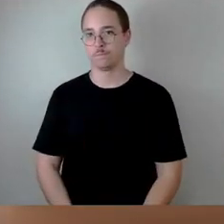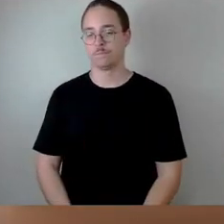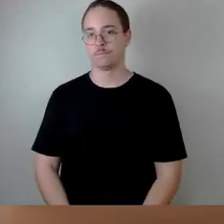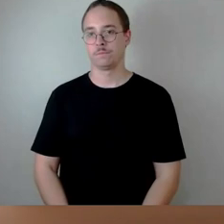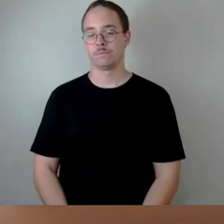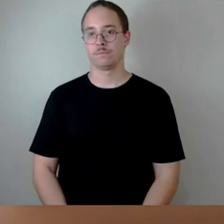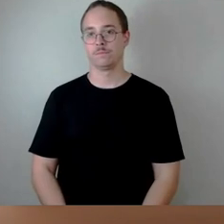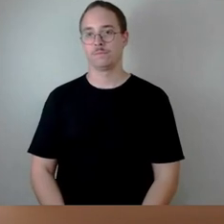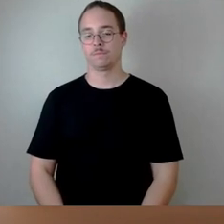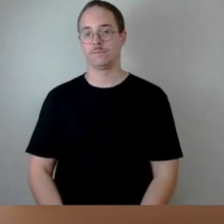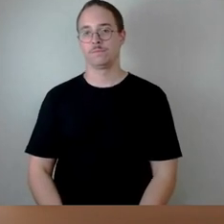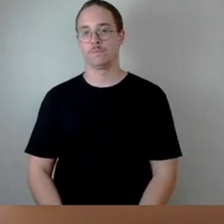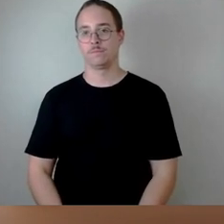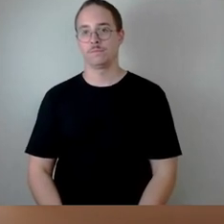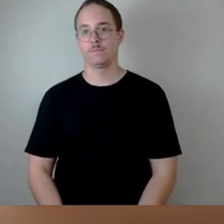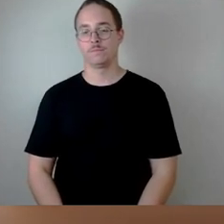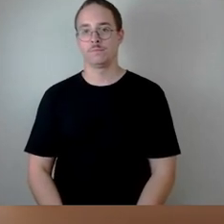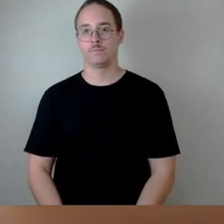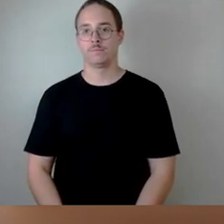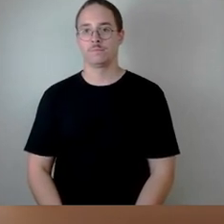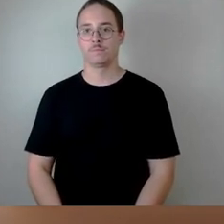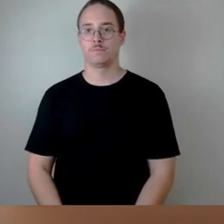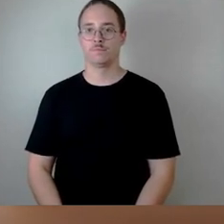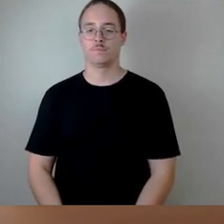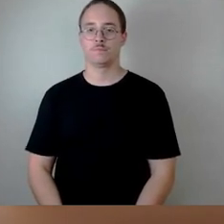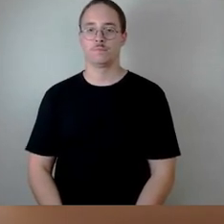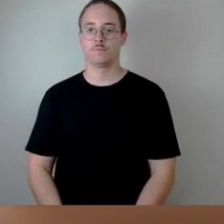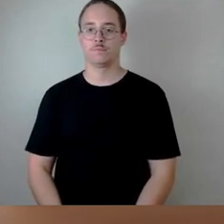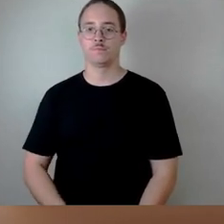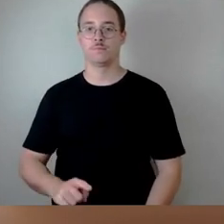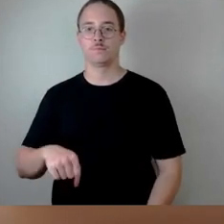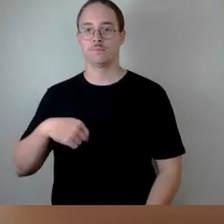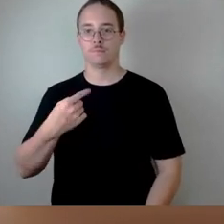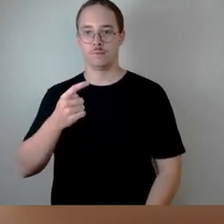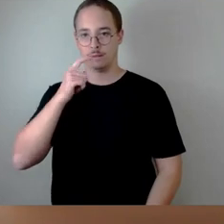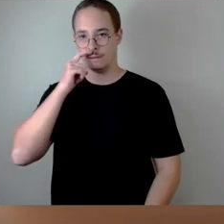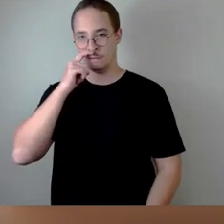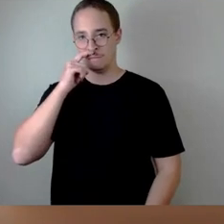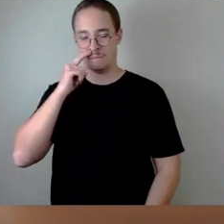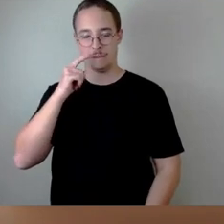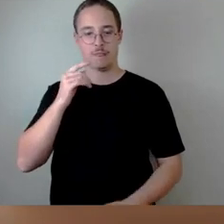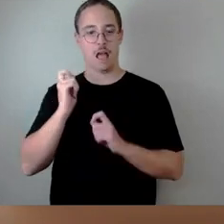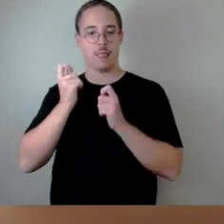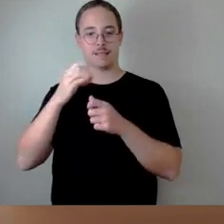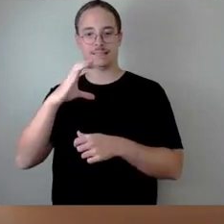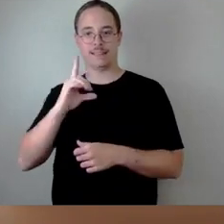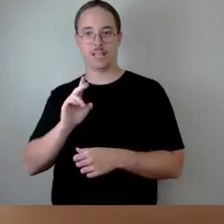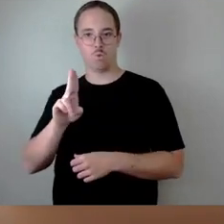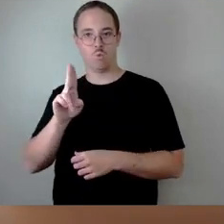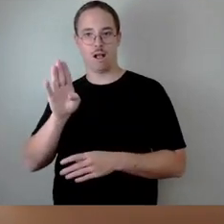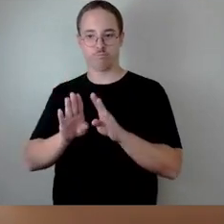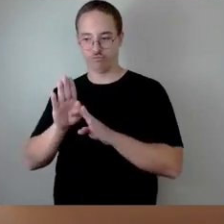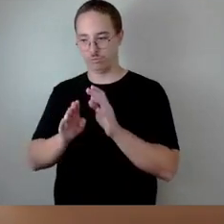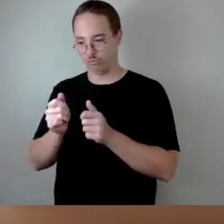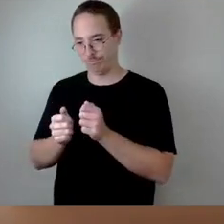Dann ist jetzt der Antrag CDU abzustimmen, der